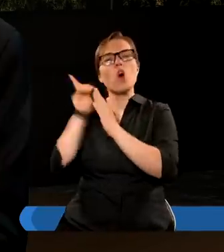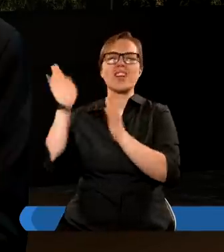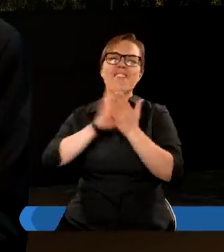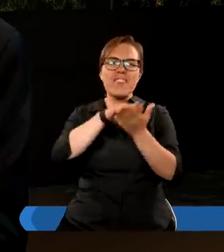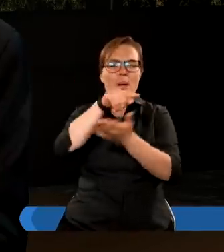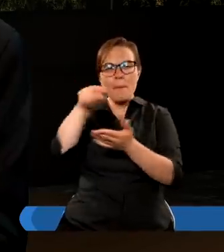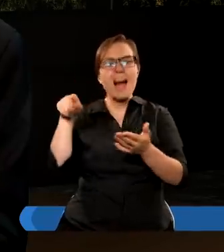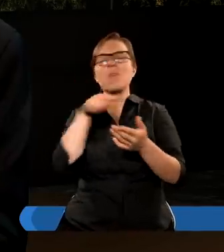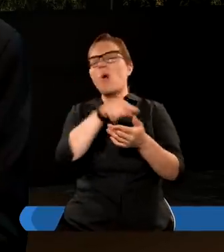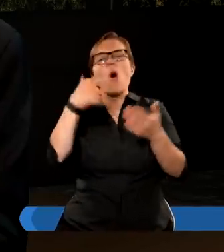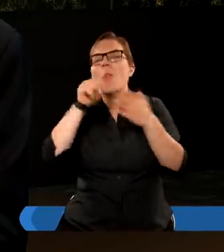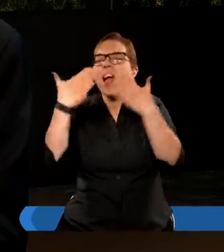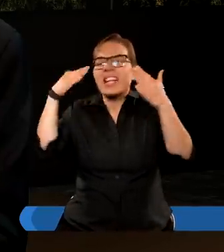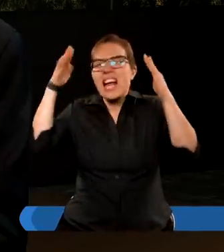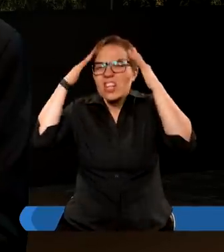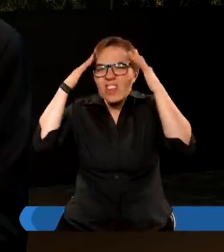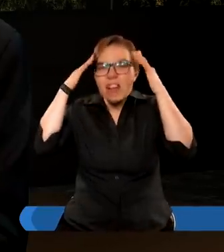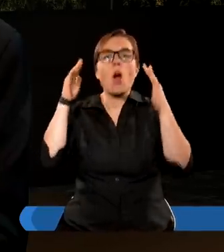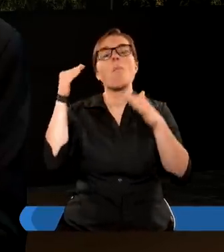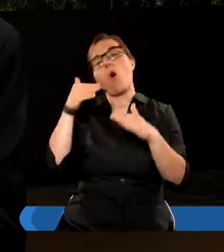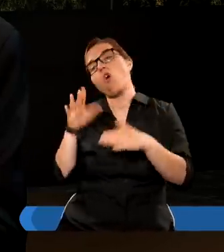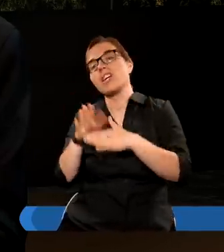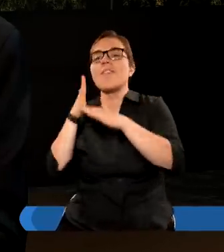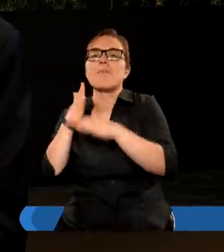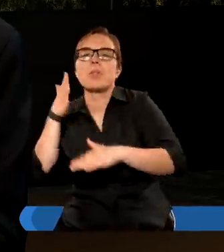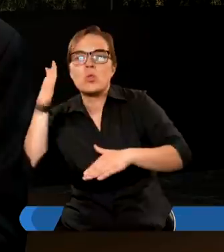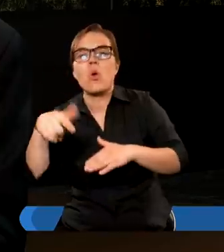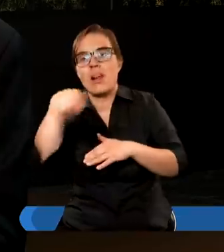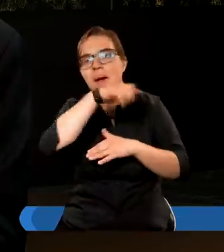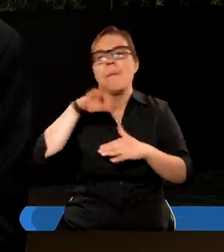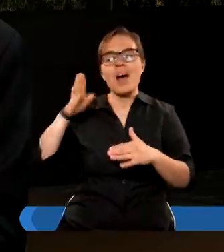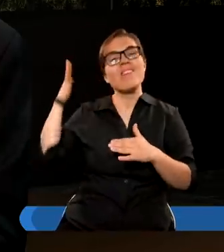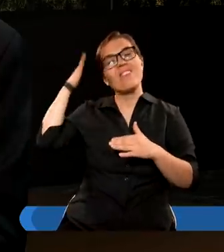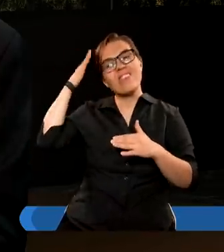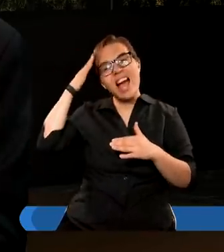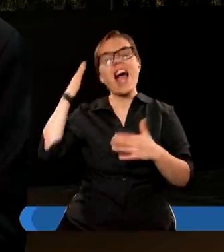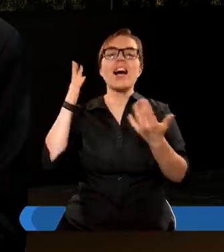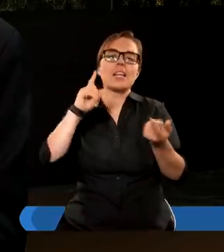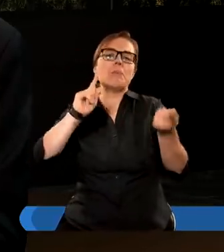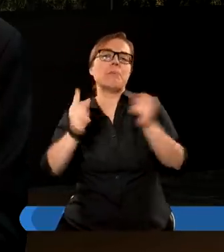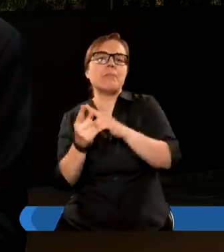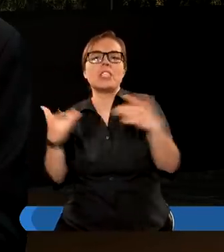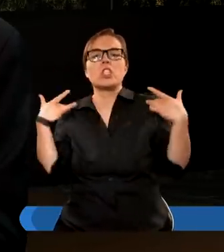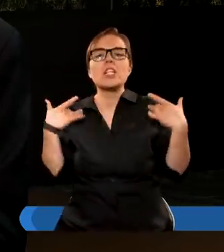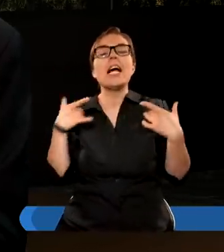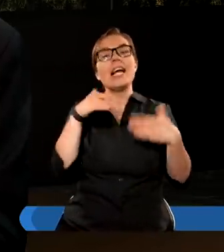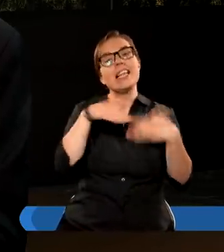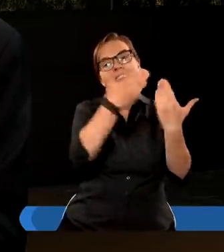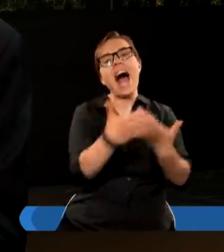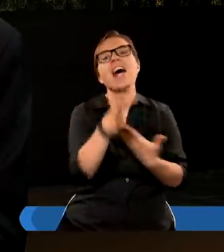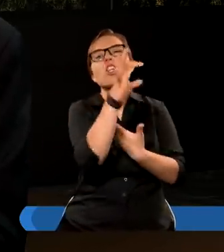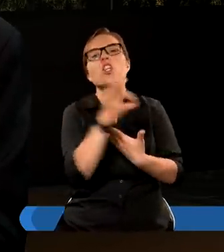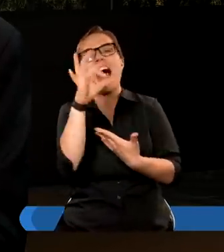być może zrozumieją i będą mogli dokonać wyboru. I to jest jakby takie przygotowanie na podjęcie pewnej decyzji czy